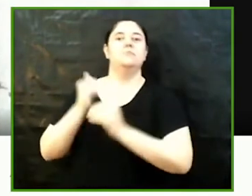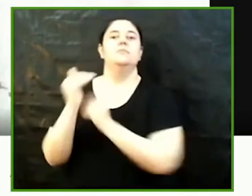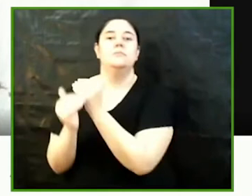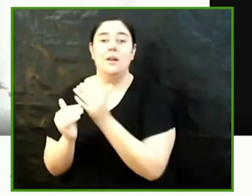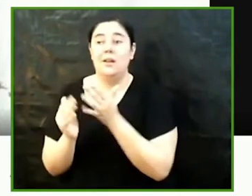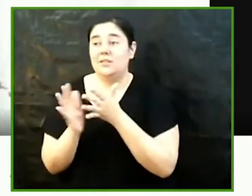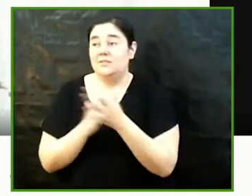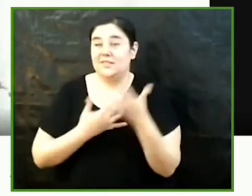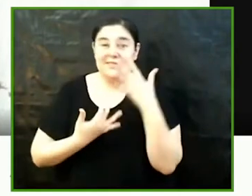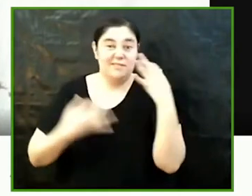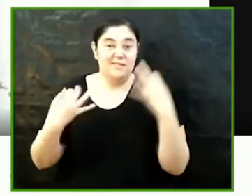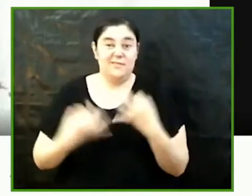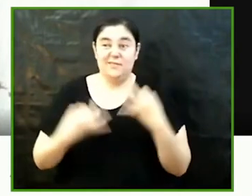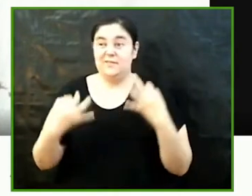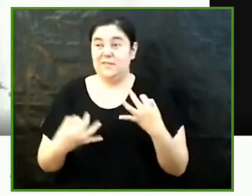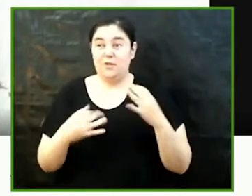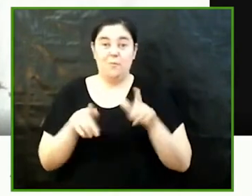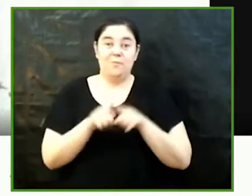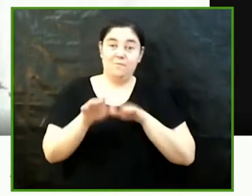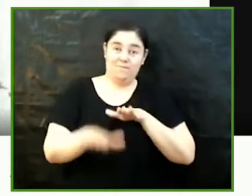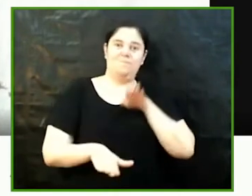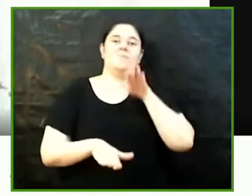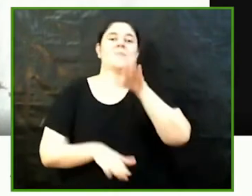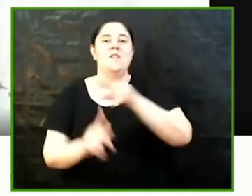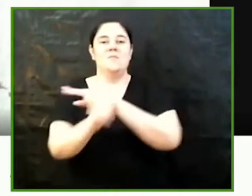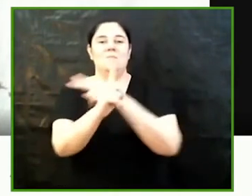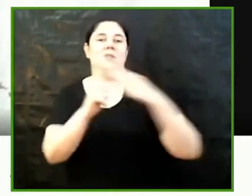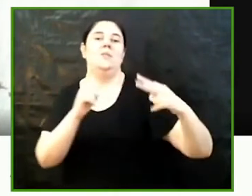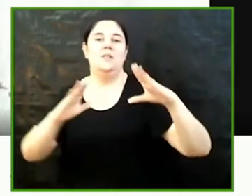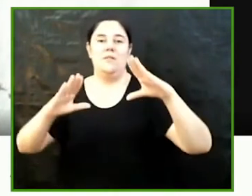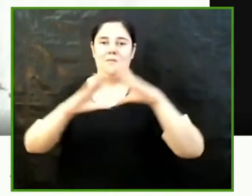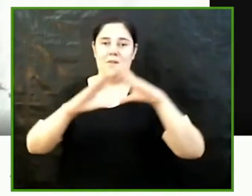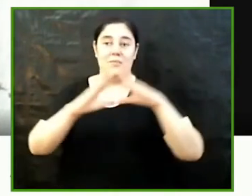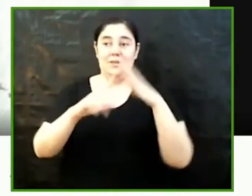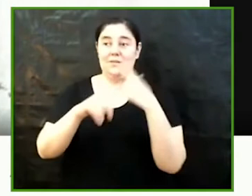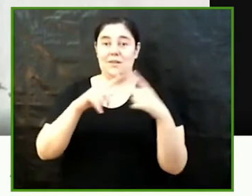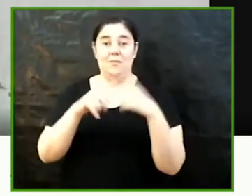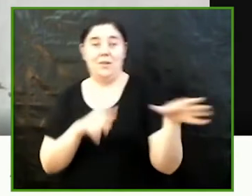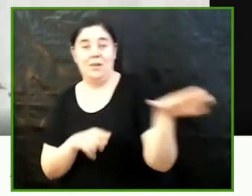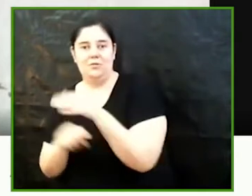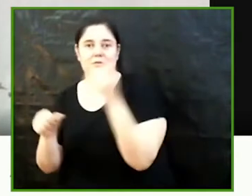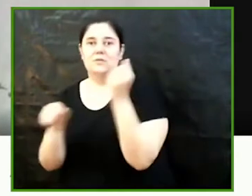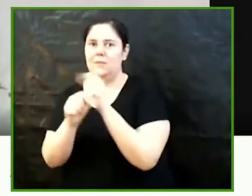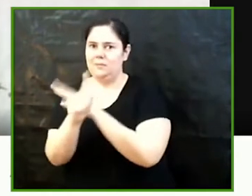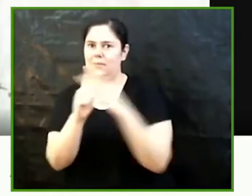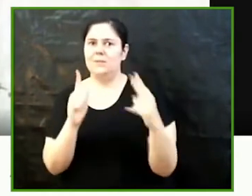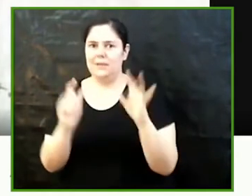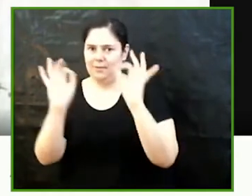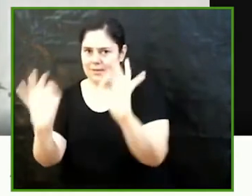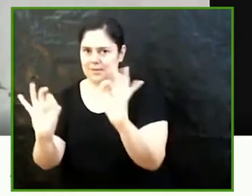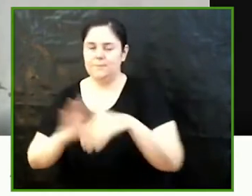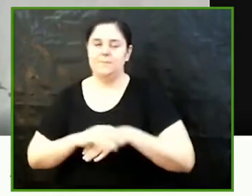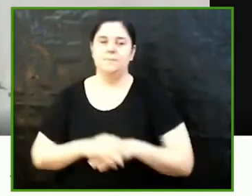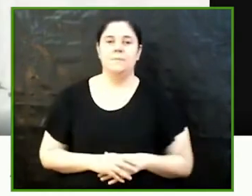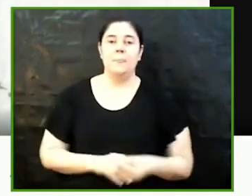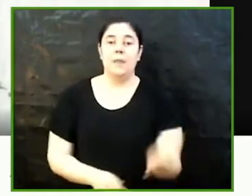un pas més cap a aquesta perspectiva feminista que tots aquests treballs tenen. Jo, com us deia la vicerrectora,